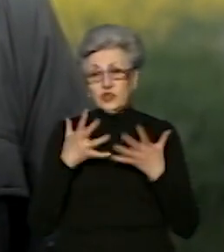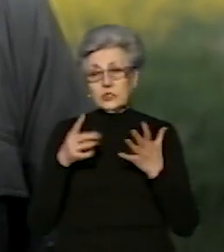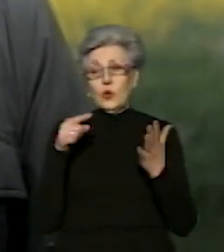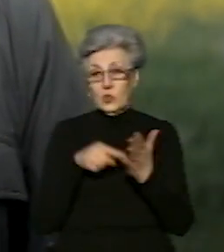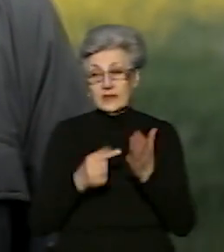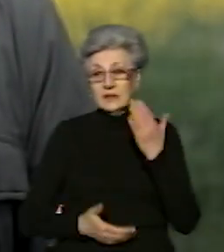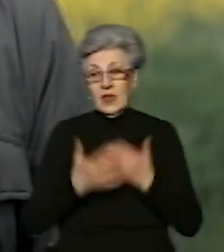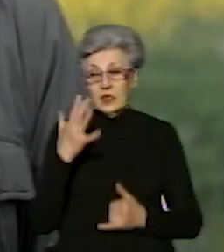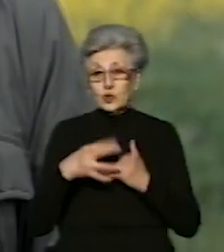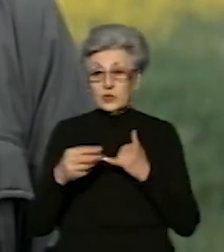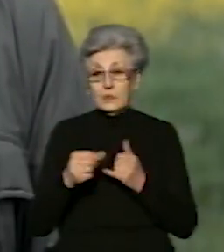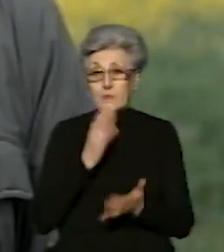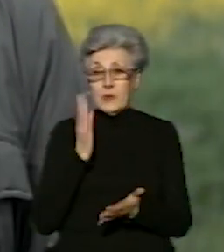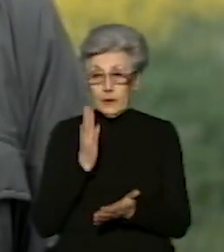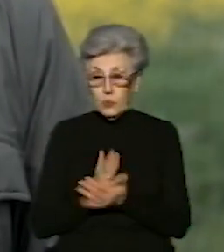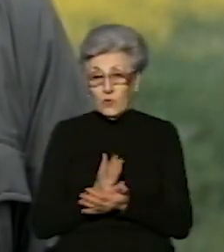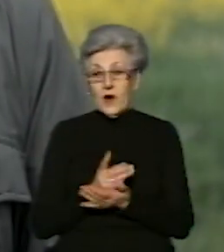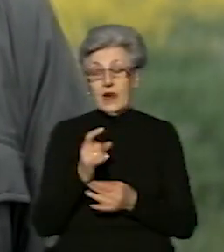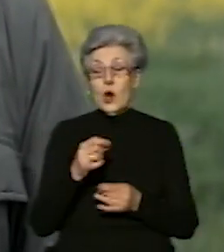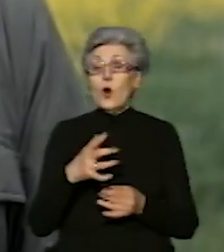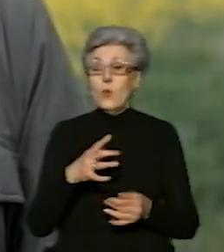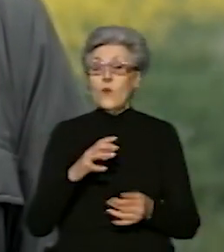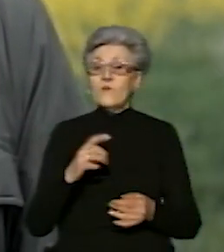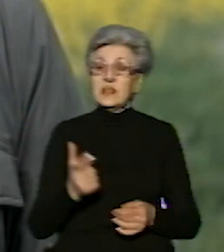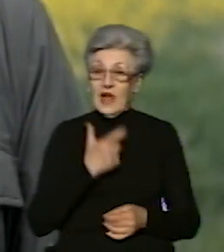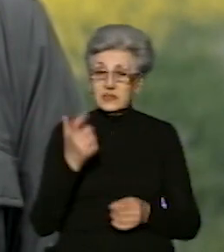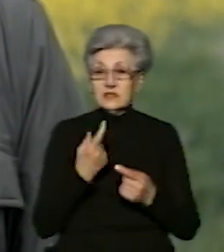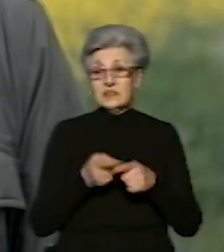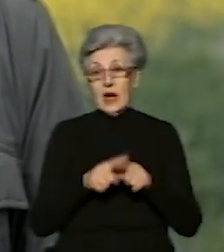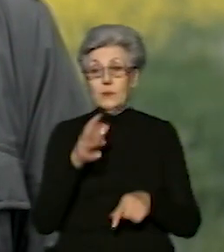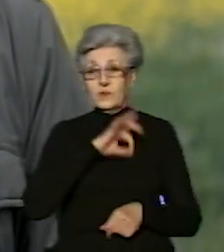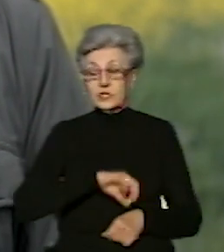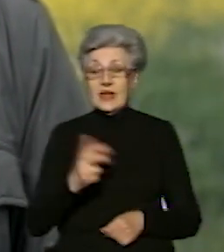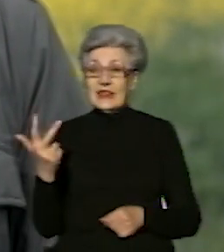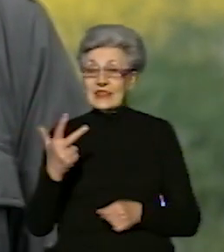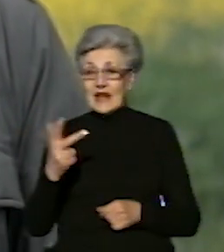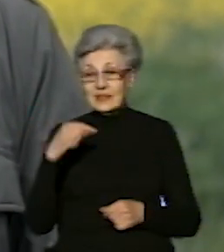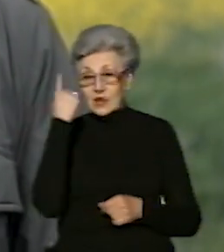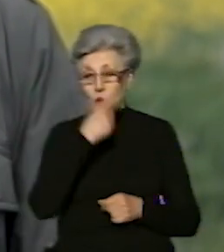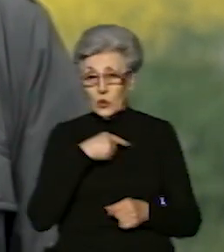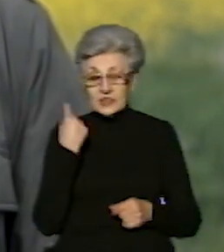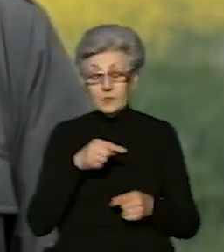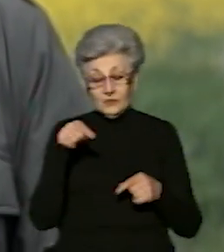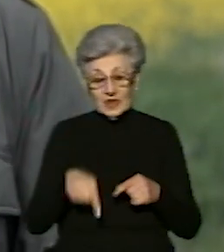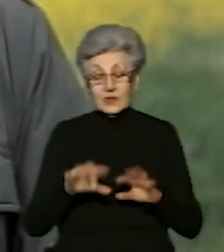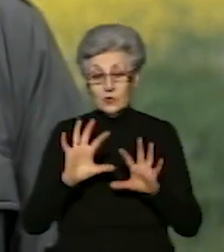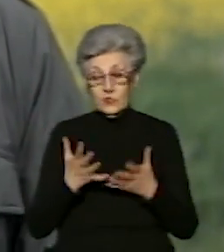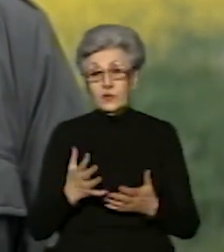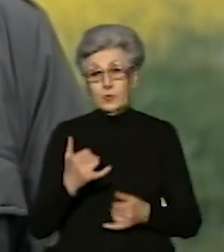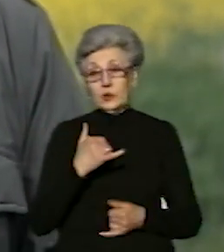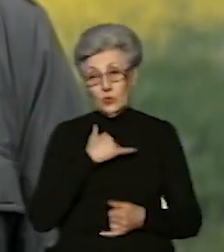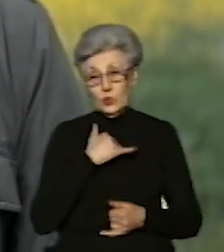що якщо земля перебуває у власності або у користуванні третіх осіб, в даному випадку нашого